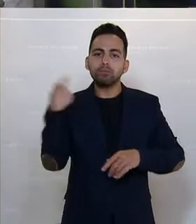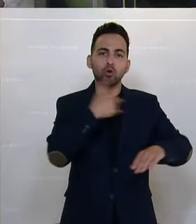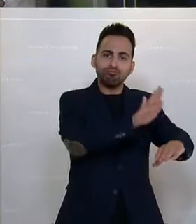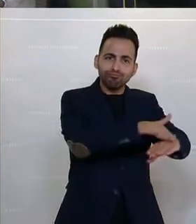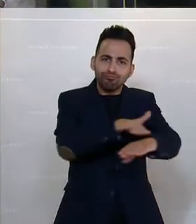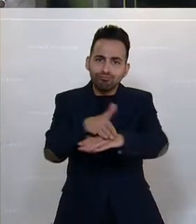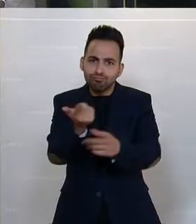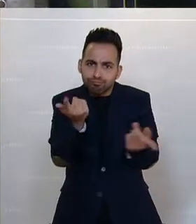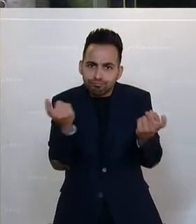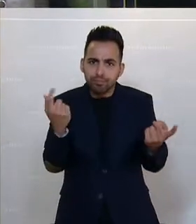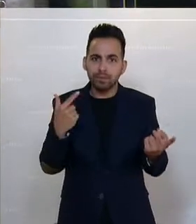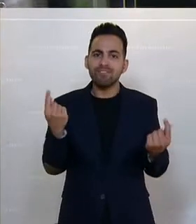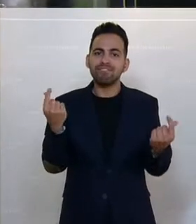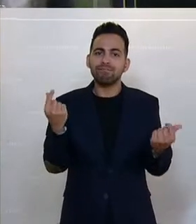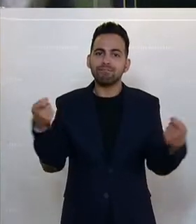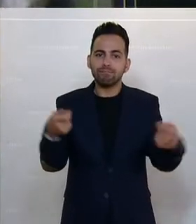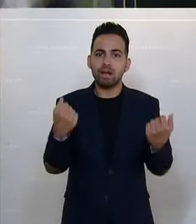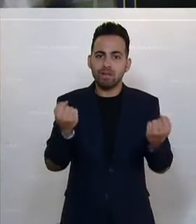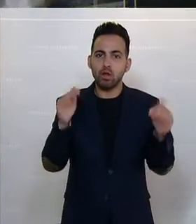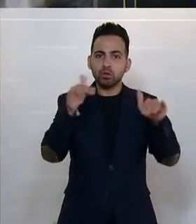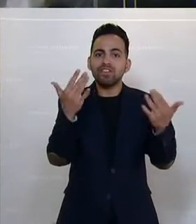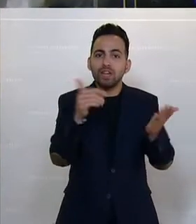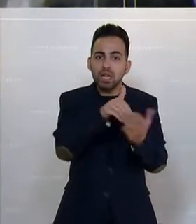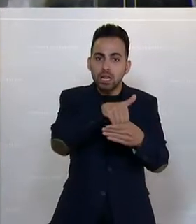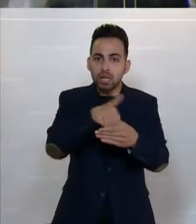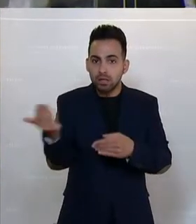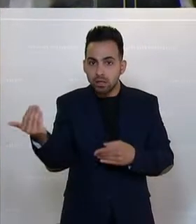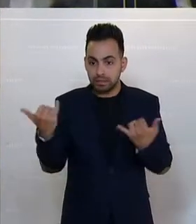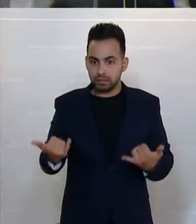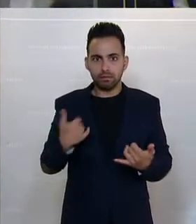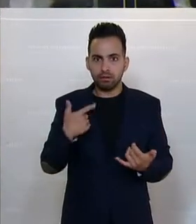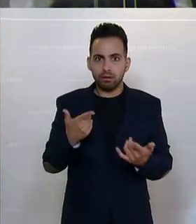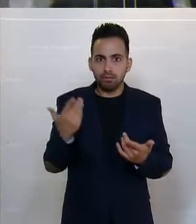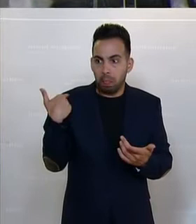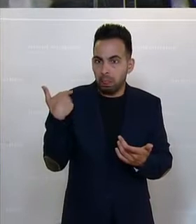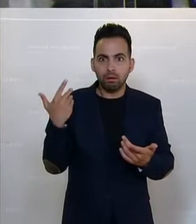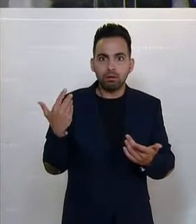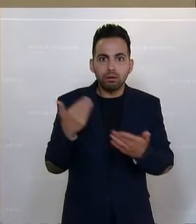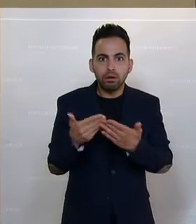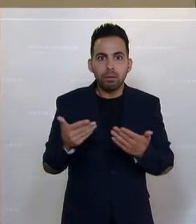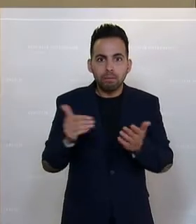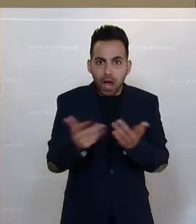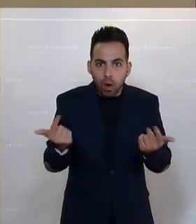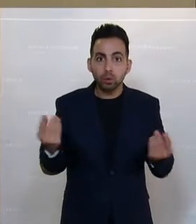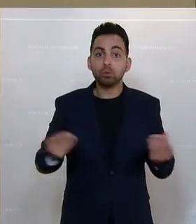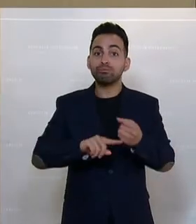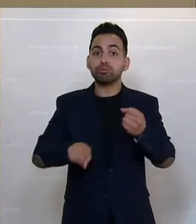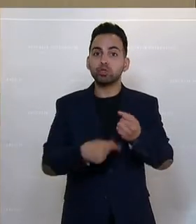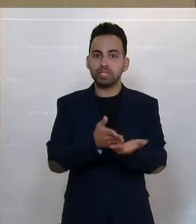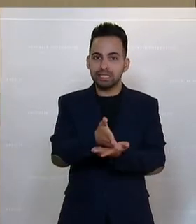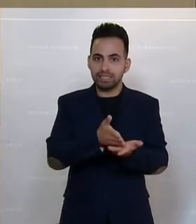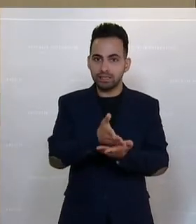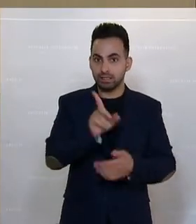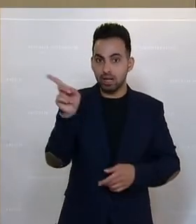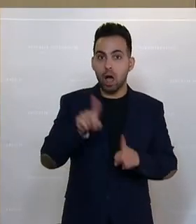viel Geld wir für den Gewaltschutz ausgeben. Das ist zu kurz gegriffen, viel zu kurz gegriffen, weil der Budgetdienst uns ja auch